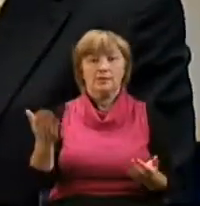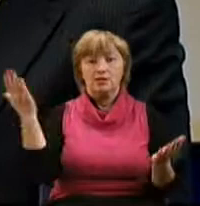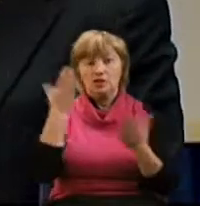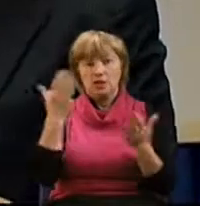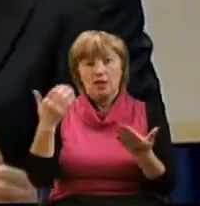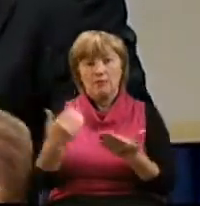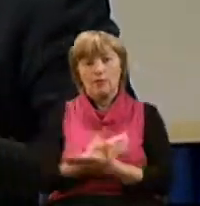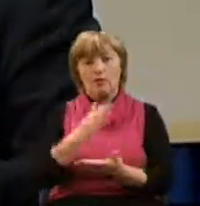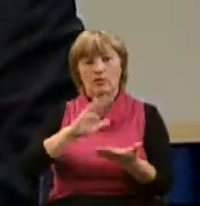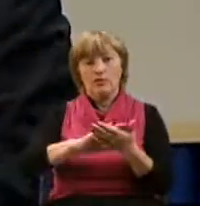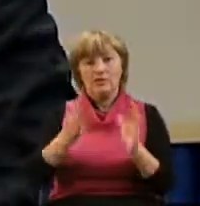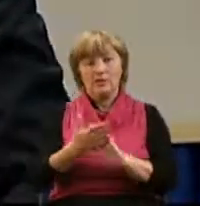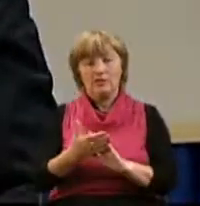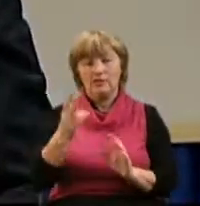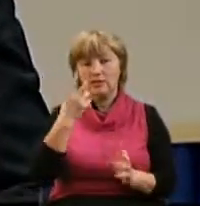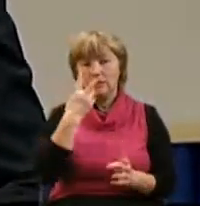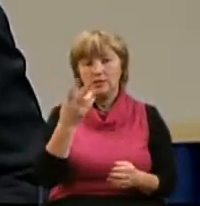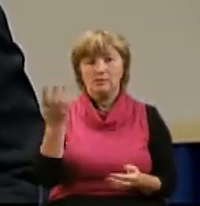видим, что когда